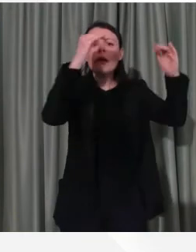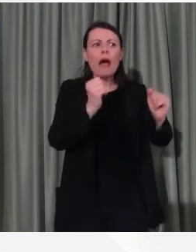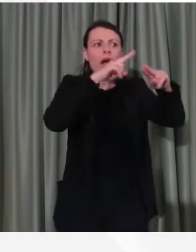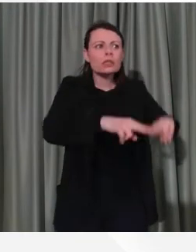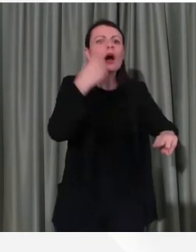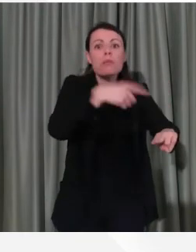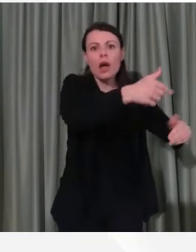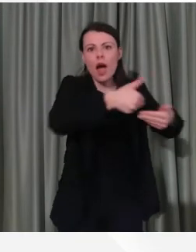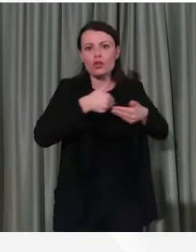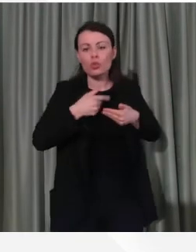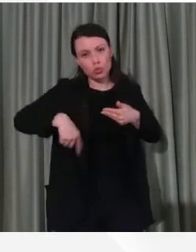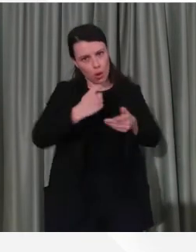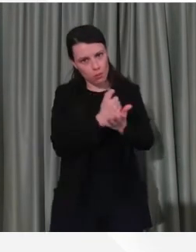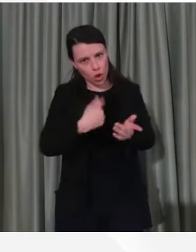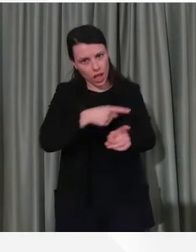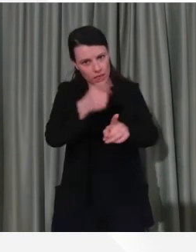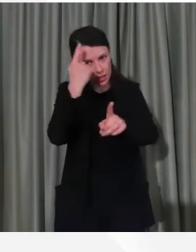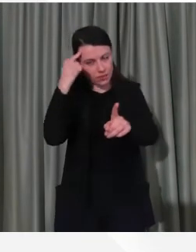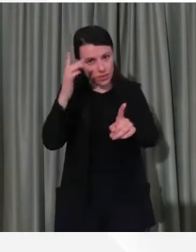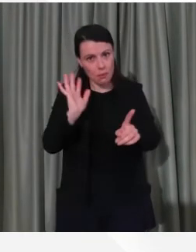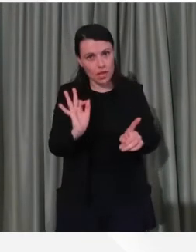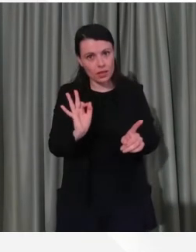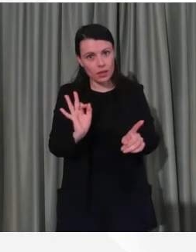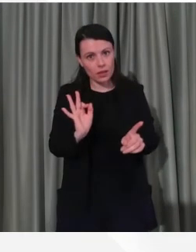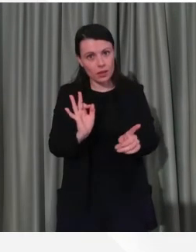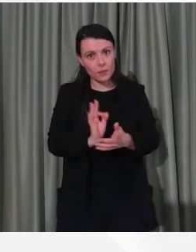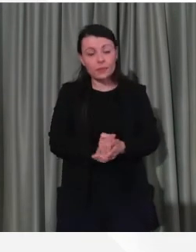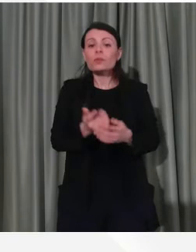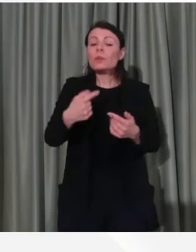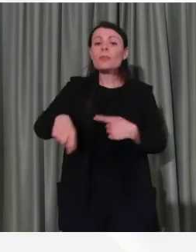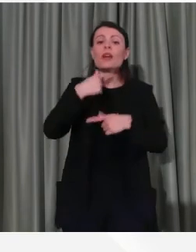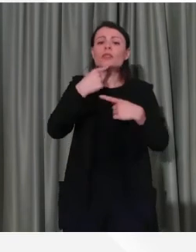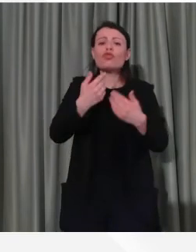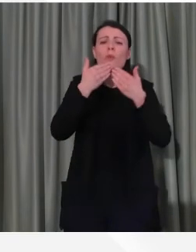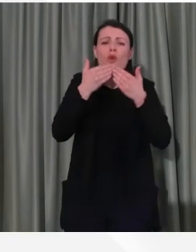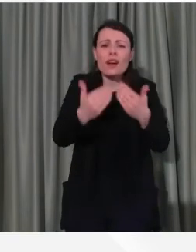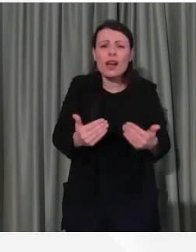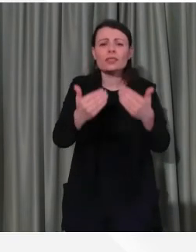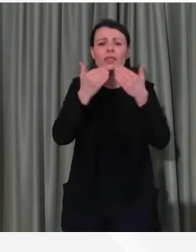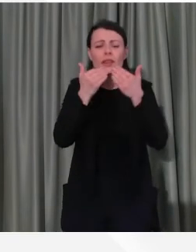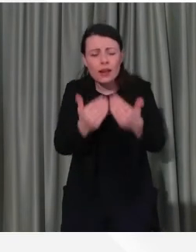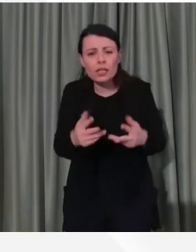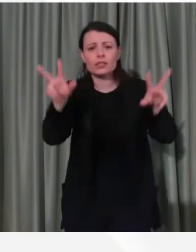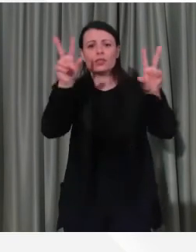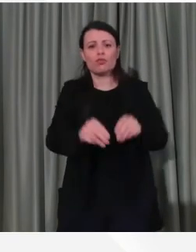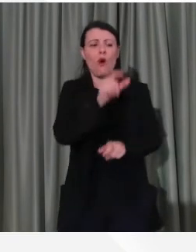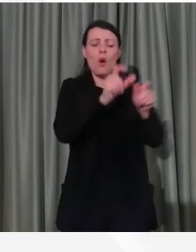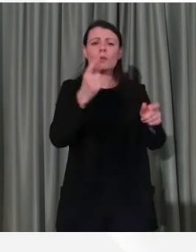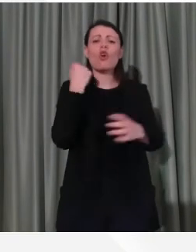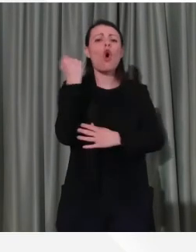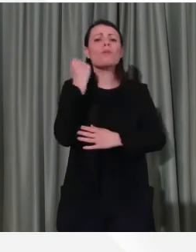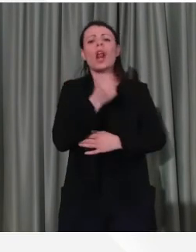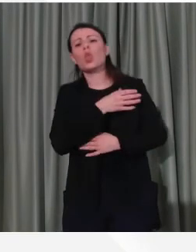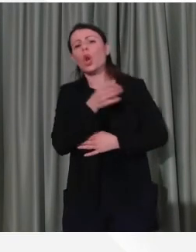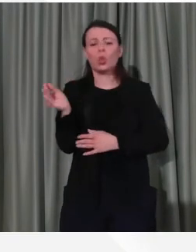questo è importante dirlo. Ecco, il ringraziamento va chiaramente ancora a tutti gli operatori, agli operatori sanitari,